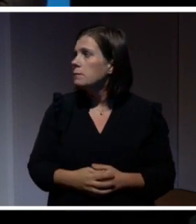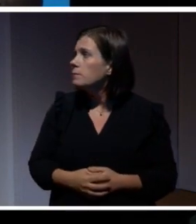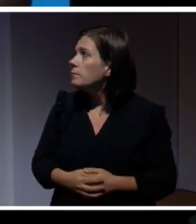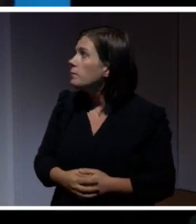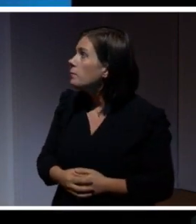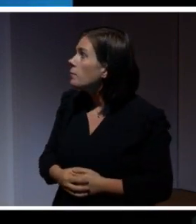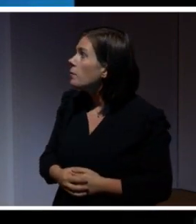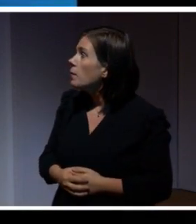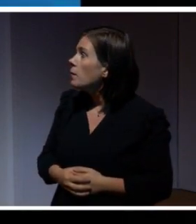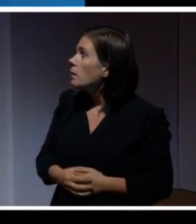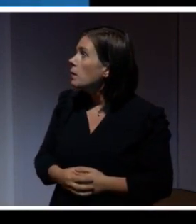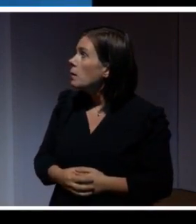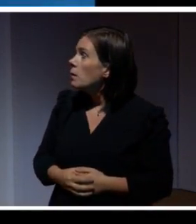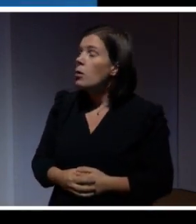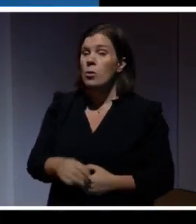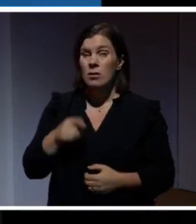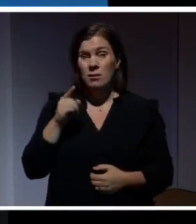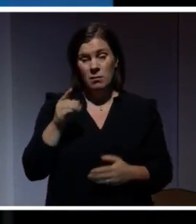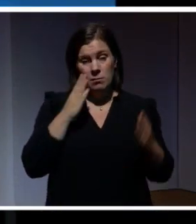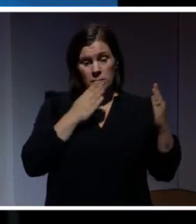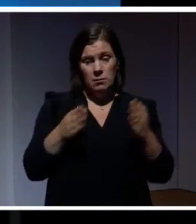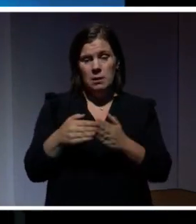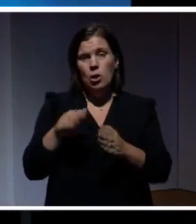Och det här för oss vi in på begreppet övervakning.